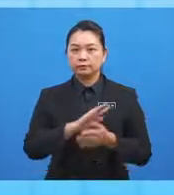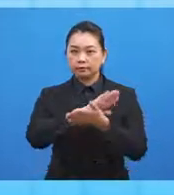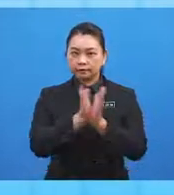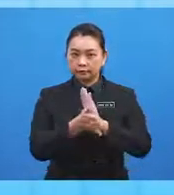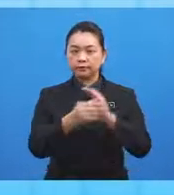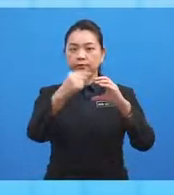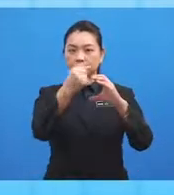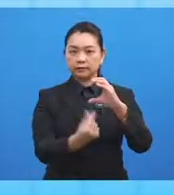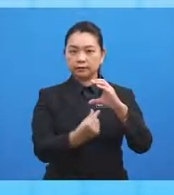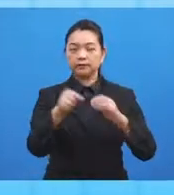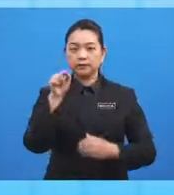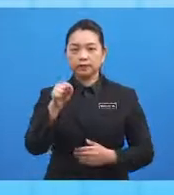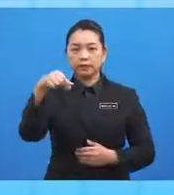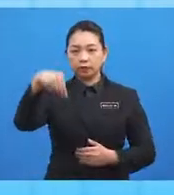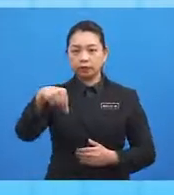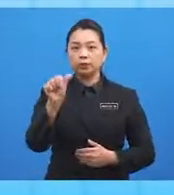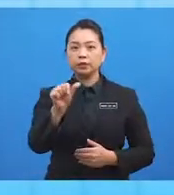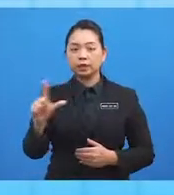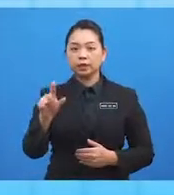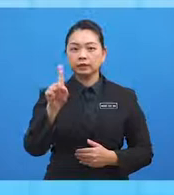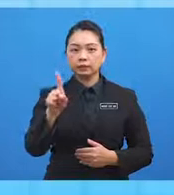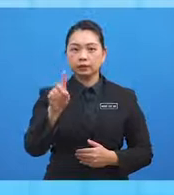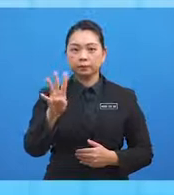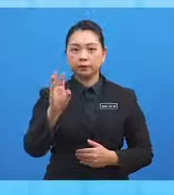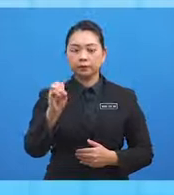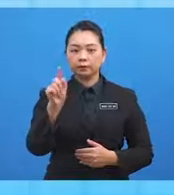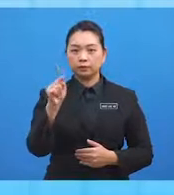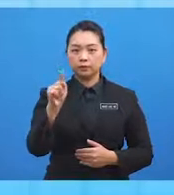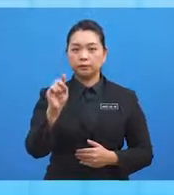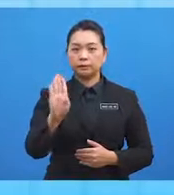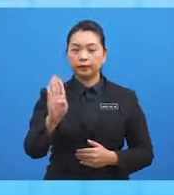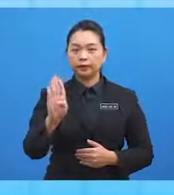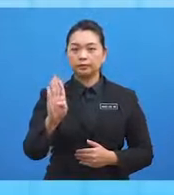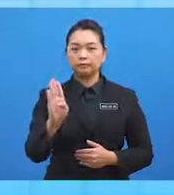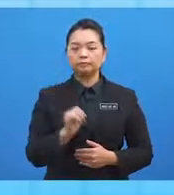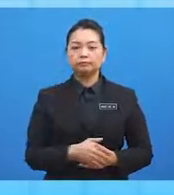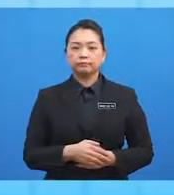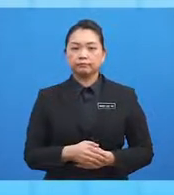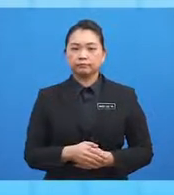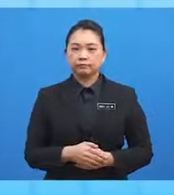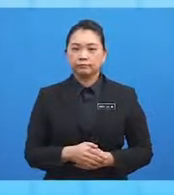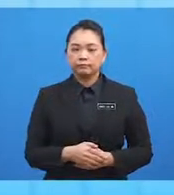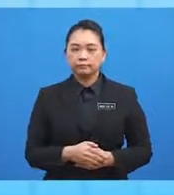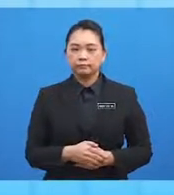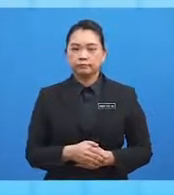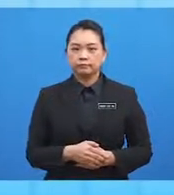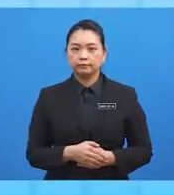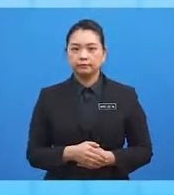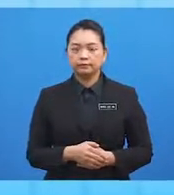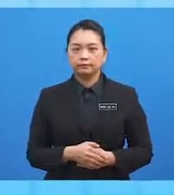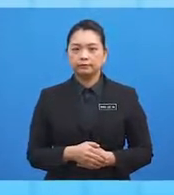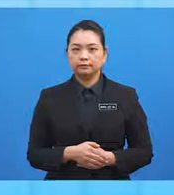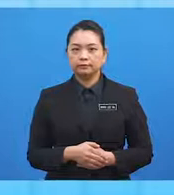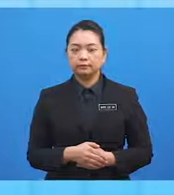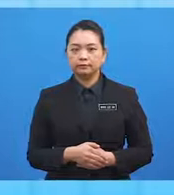longitude titik Q ialah 140 darjah B juga. untuk